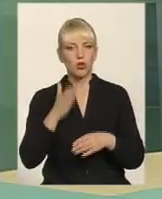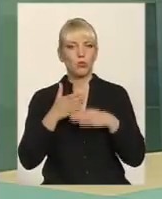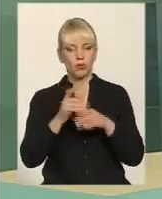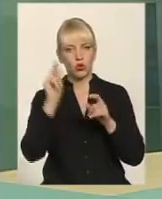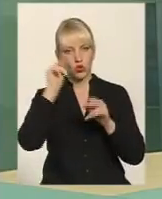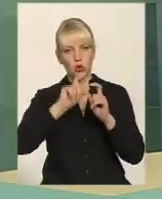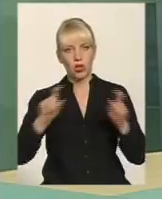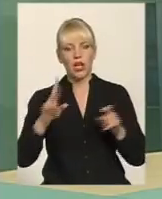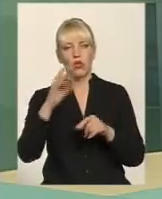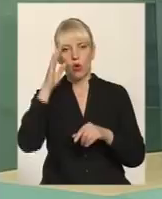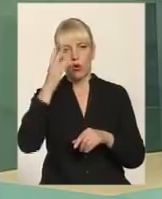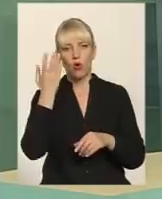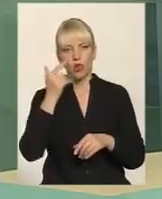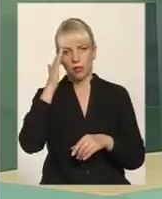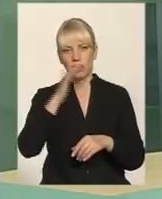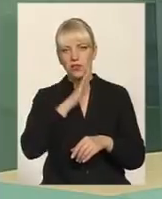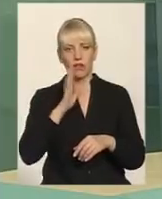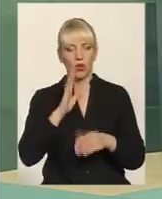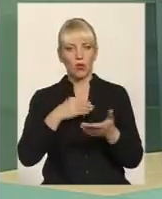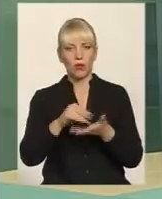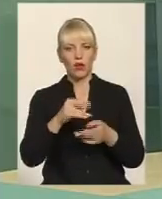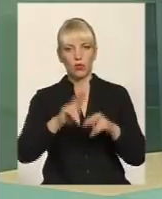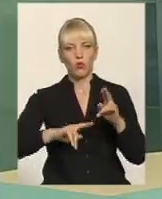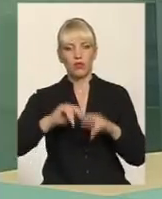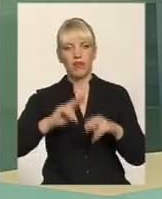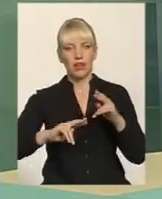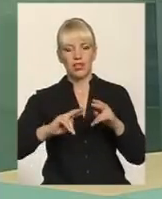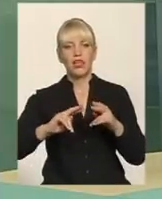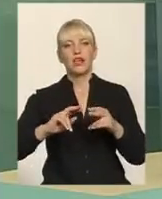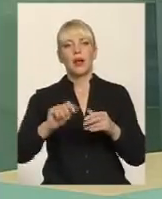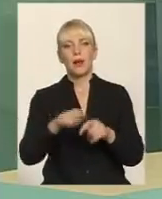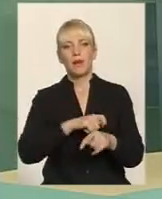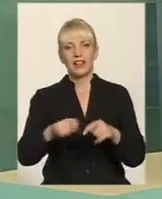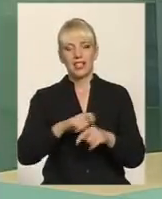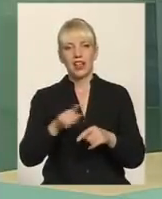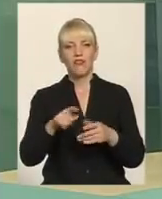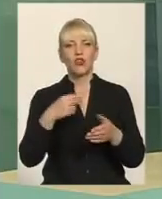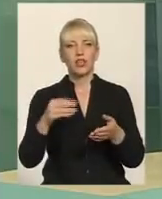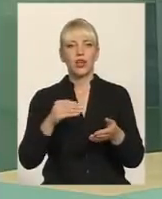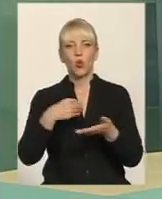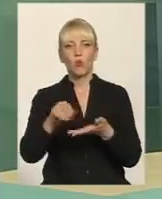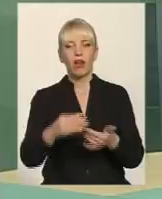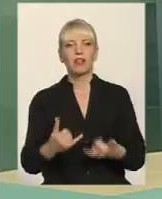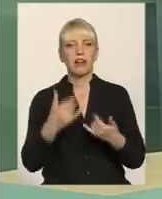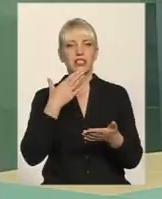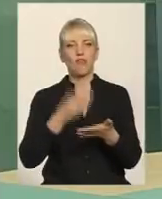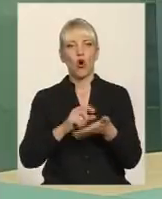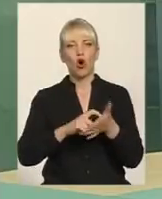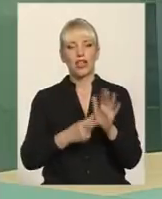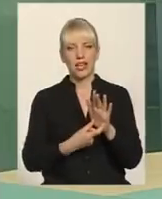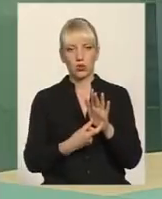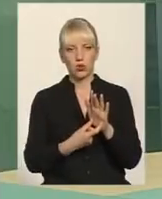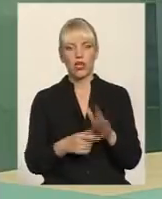наприклад, будівельні матеріали, вони для кого, в першу чергу, в тому класі, де дитина навчається? Чи вік наставлять? В тому класі, де дитина навчається. Так само